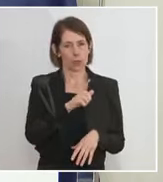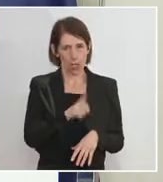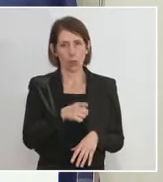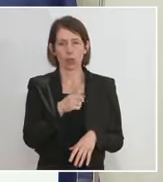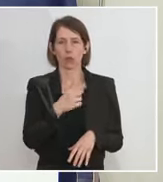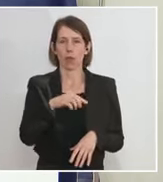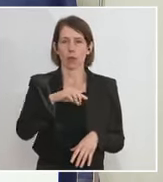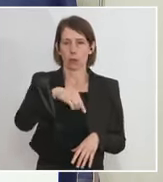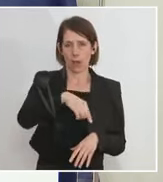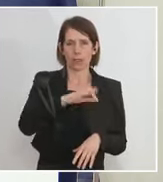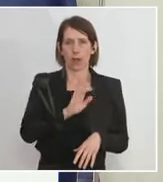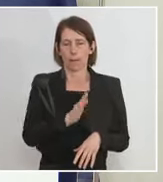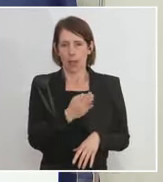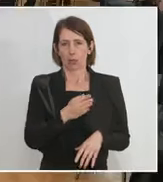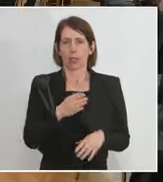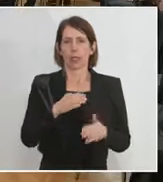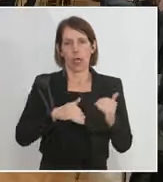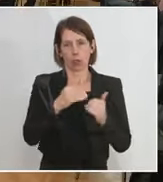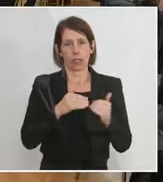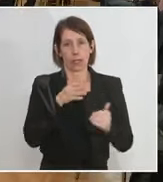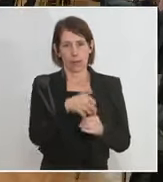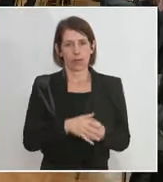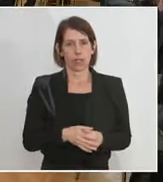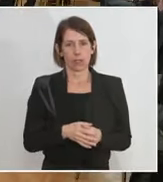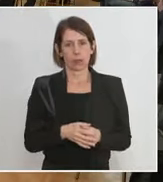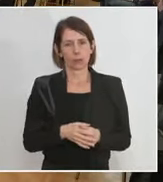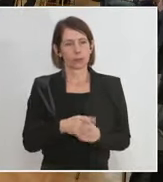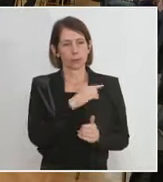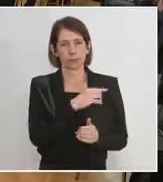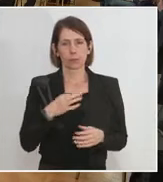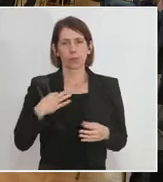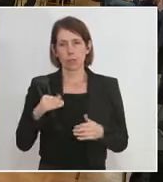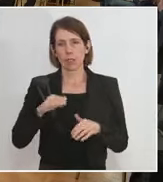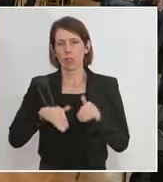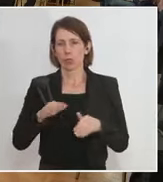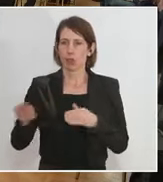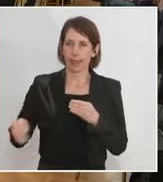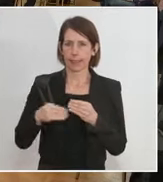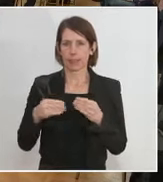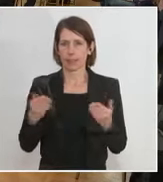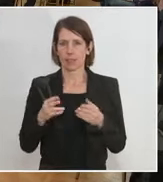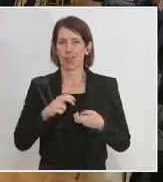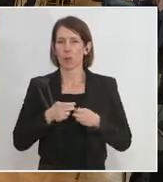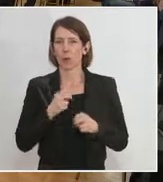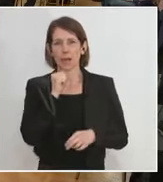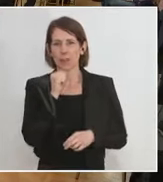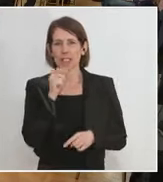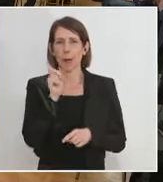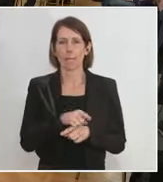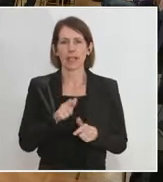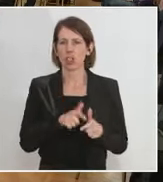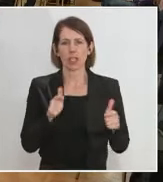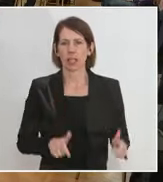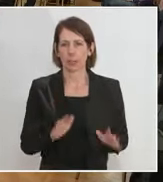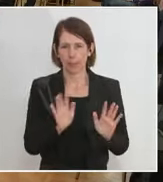dann wahrscheinlich ausgeglichen werden würden. Um es noch einmal zu ergänzen und zu unterstreichen. Unser Problem ist nicht die Bestellmenge.